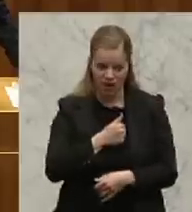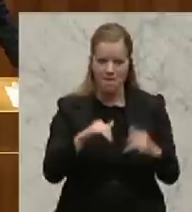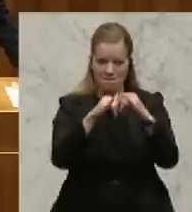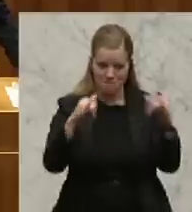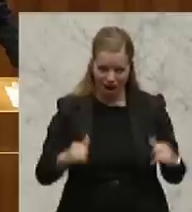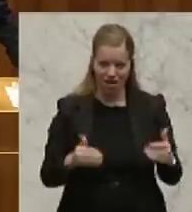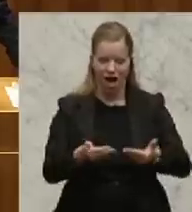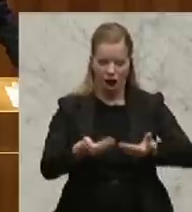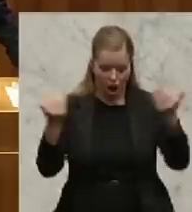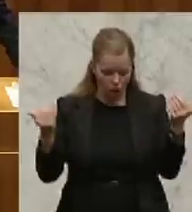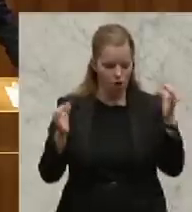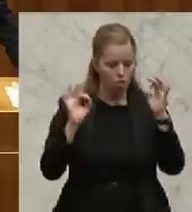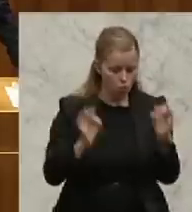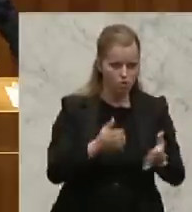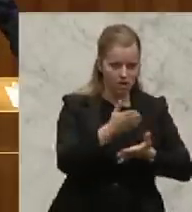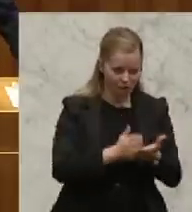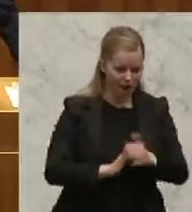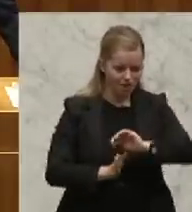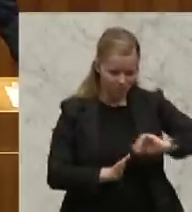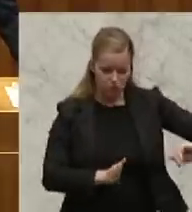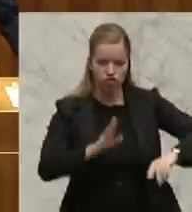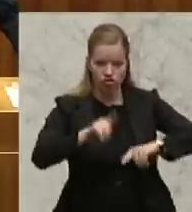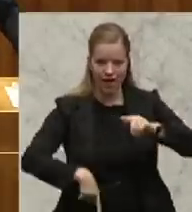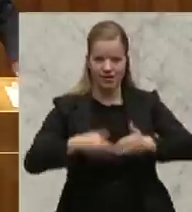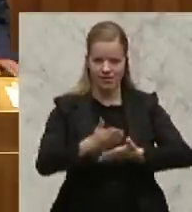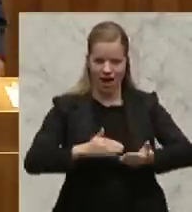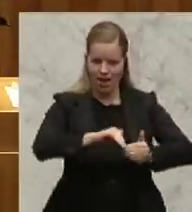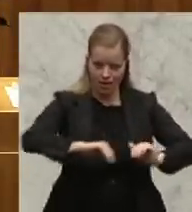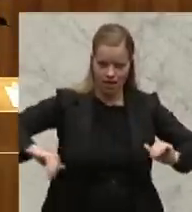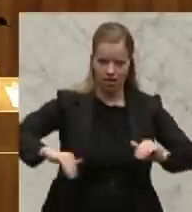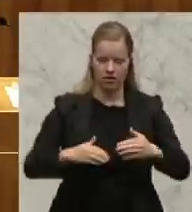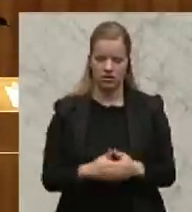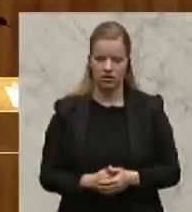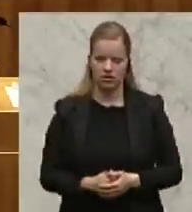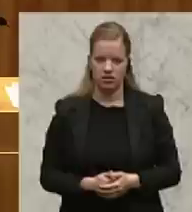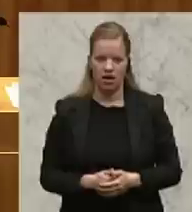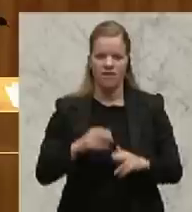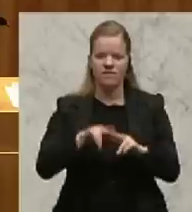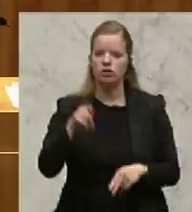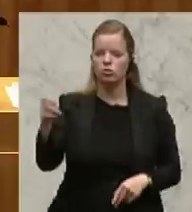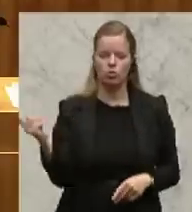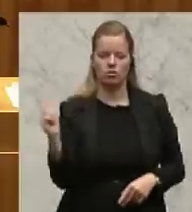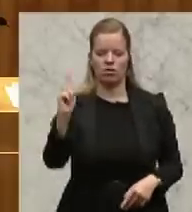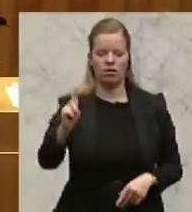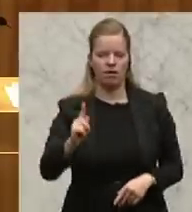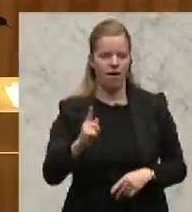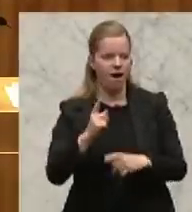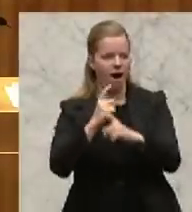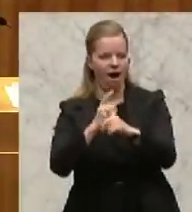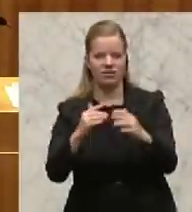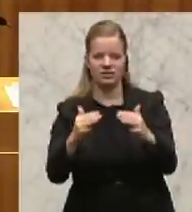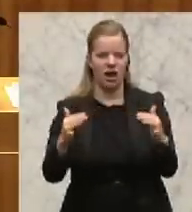sich in die Festhalle von Raiffeisen stellen und dort hinaus posaunen. Also wer will denn eine Bank